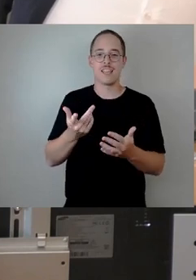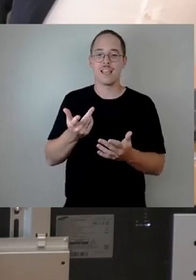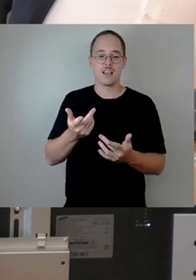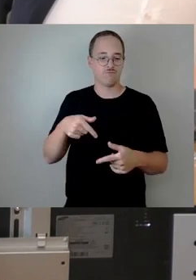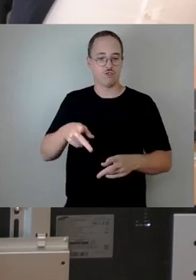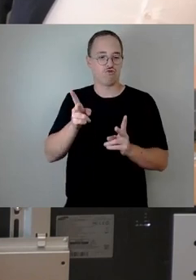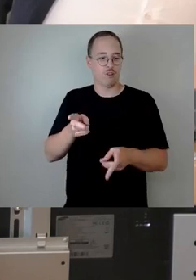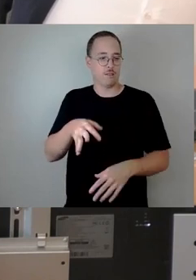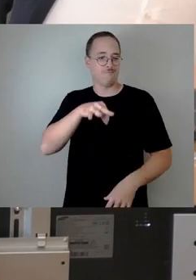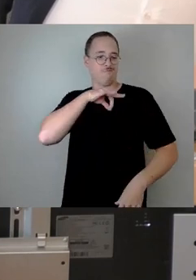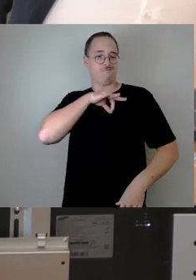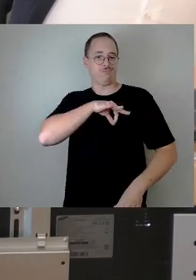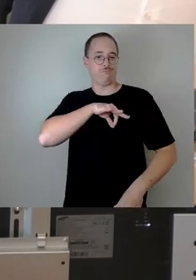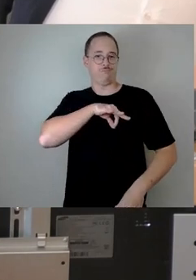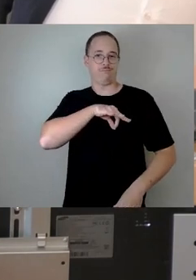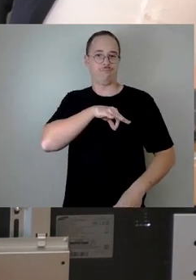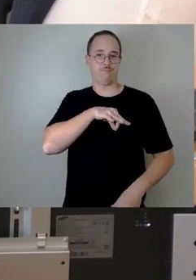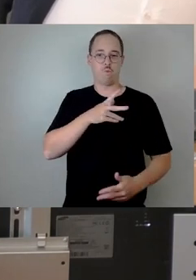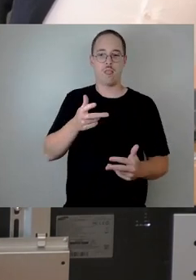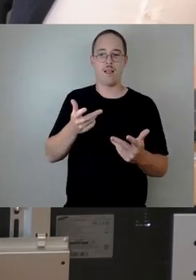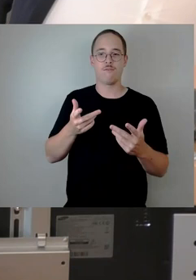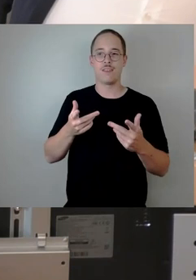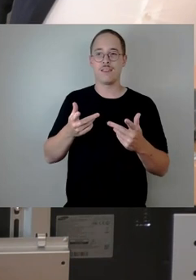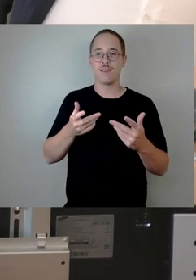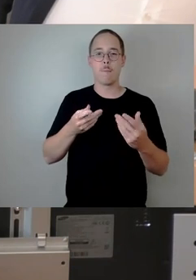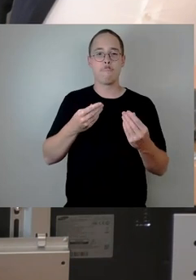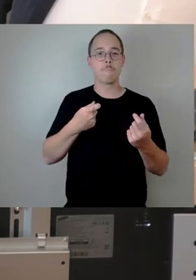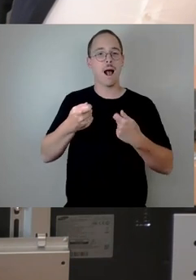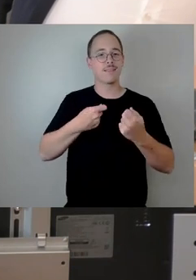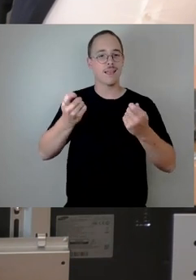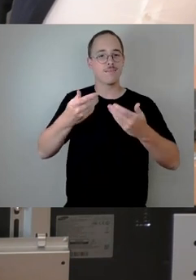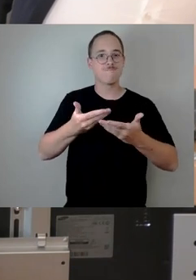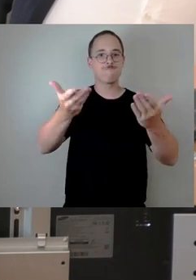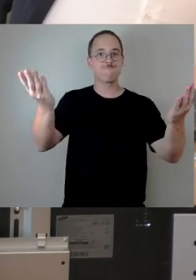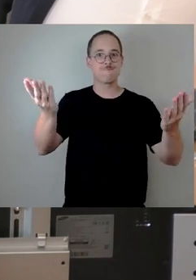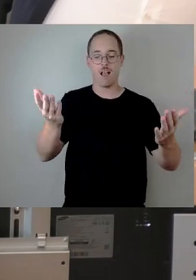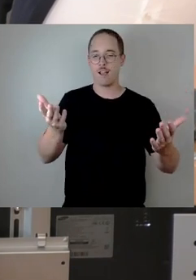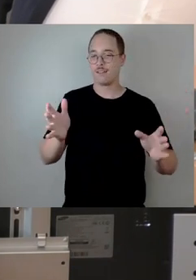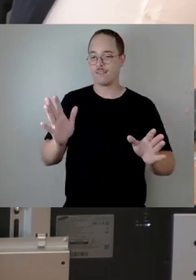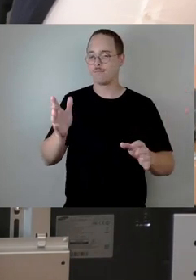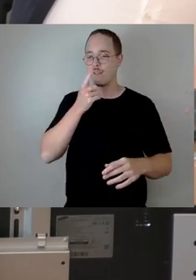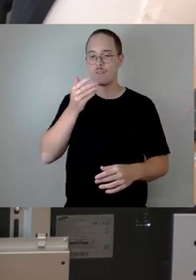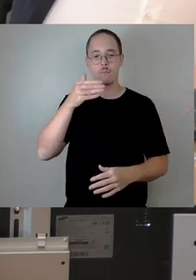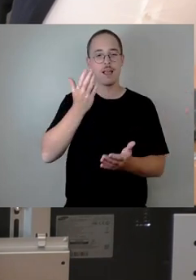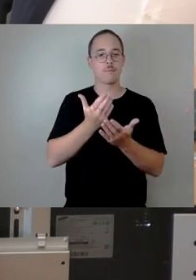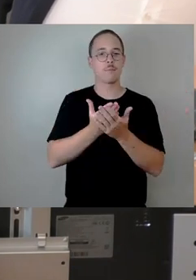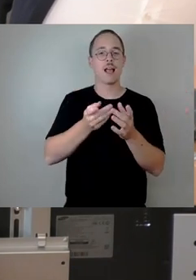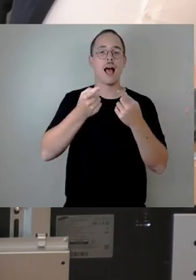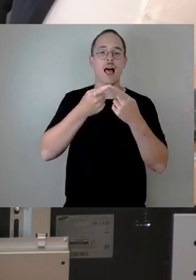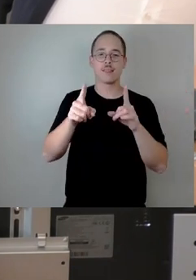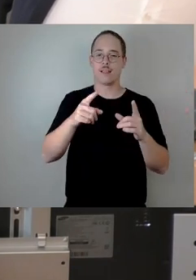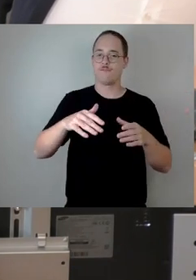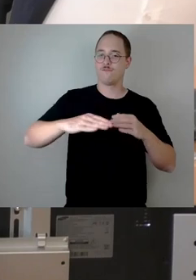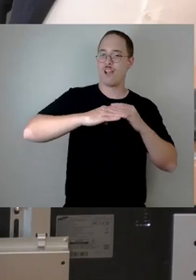Vielmehr ist es die Chance, in ganz unterschiedlichen Politikfeldern eine neue, vielleicht bisher nicht dagewesene Dynamik zu erreichen.